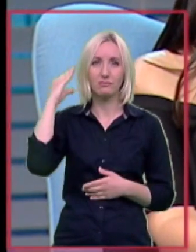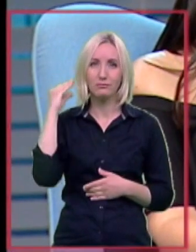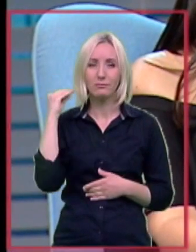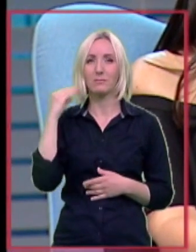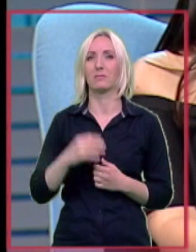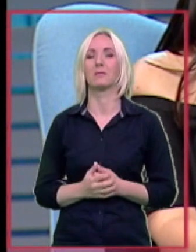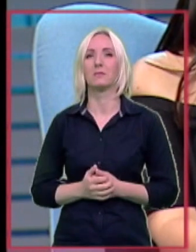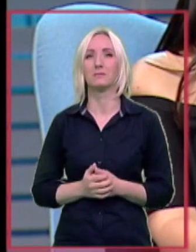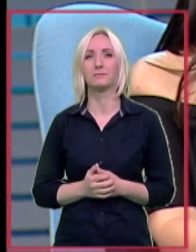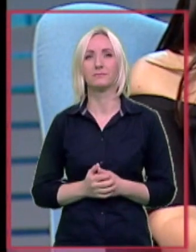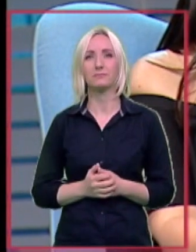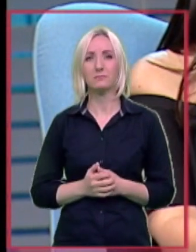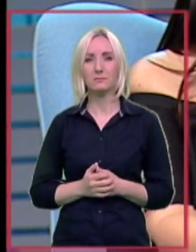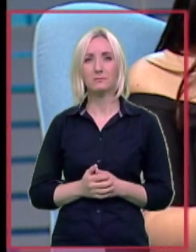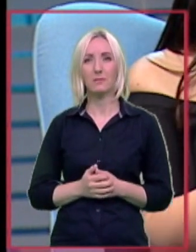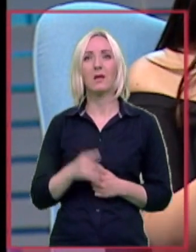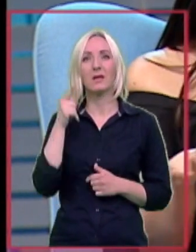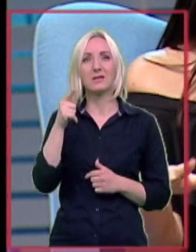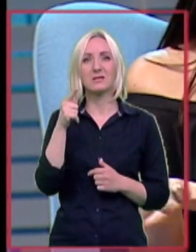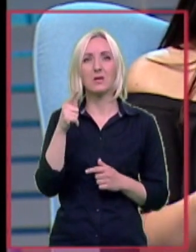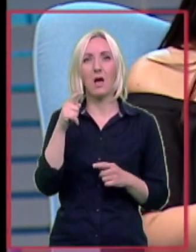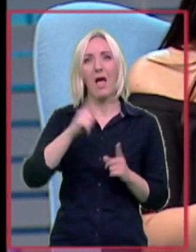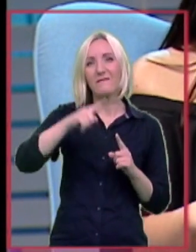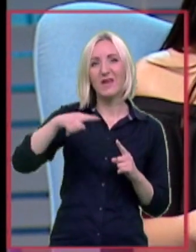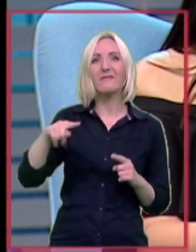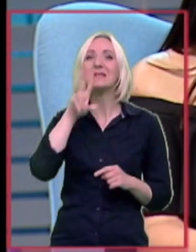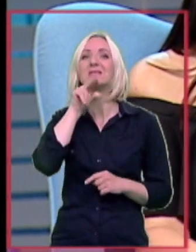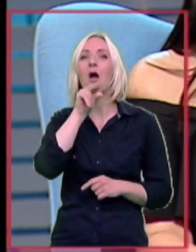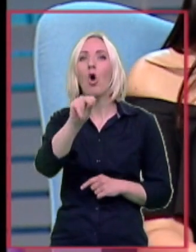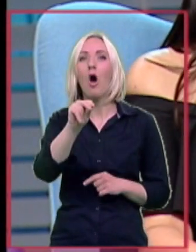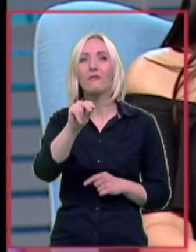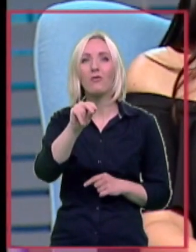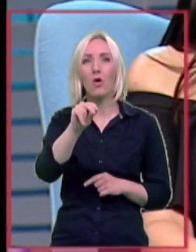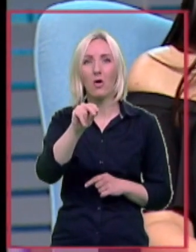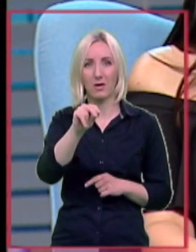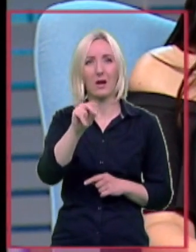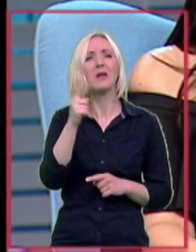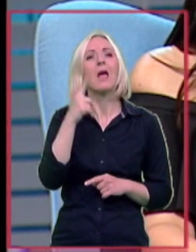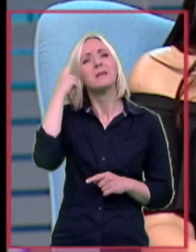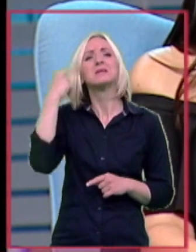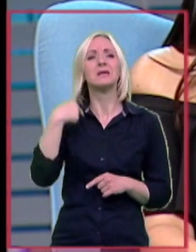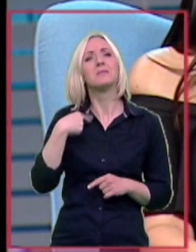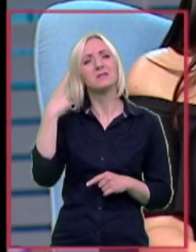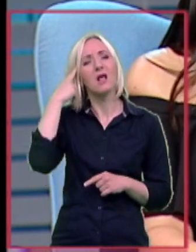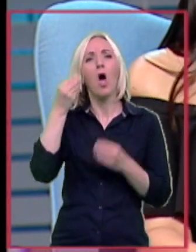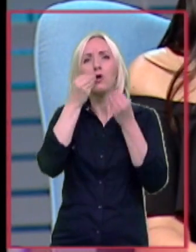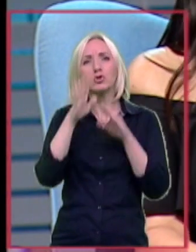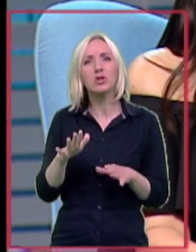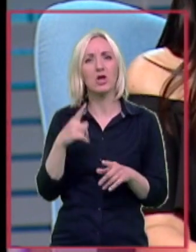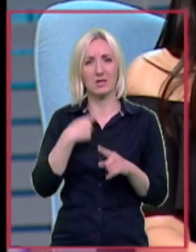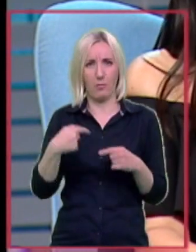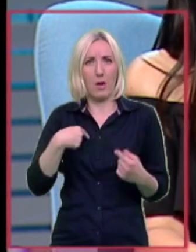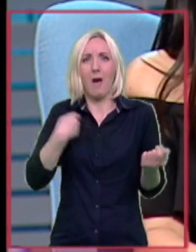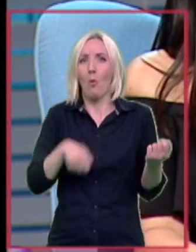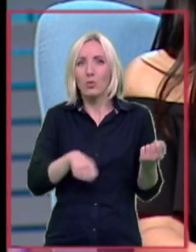Radilo se o tome da su niske frekvencije, tj. frekvencije govorno glasa, da uopšte nije oštećenje od buke. Ja sam prvo na to pomislila. Zbog